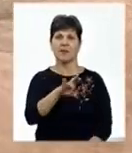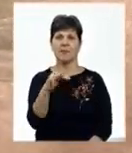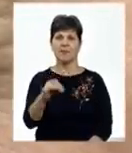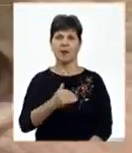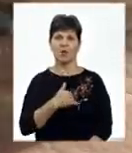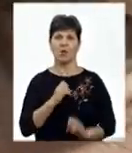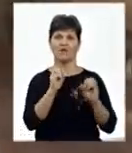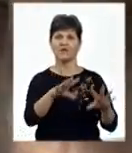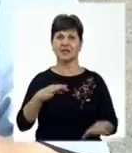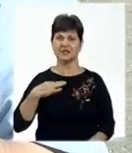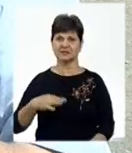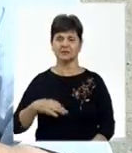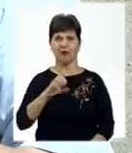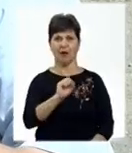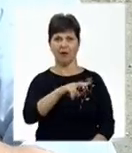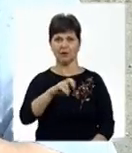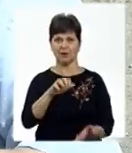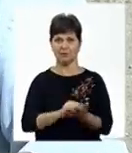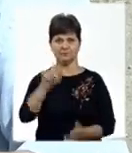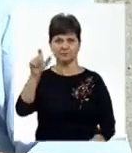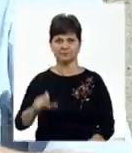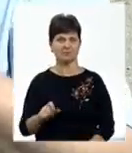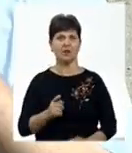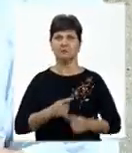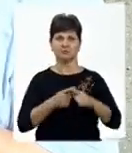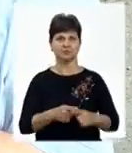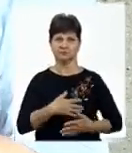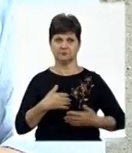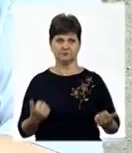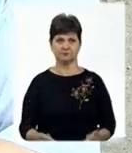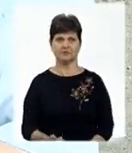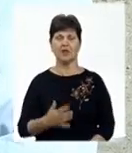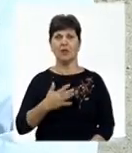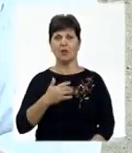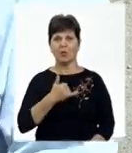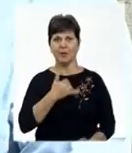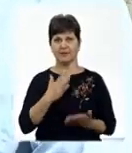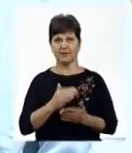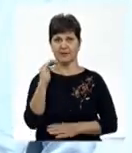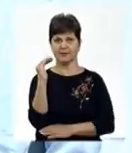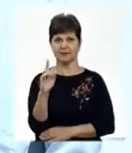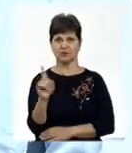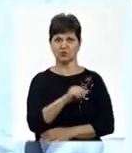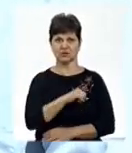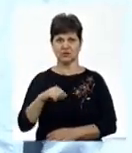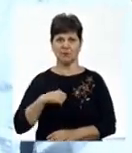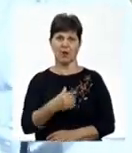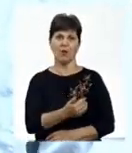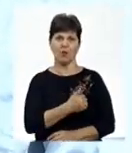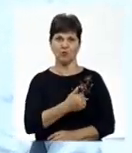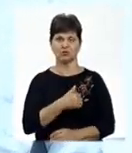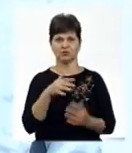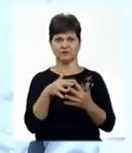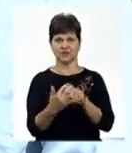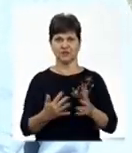землю синові. Але Рандар, за словами чоловіка, не йде на зустріч. Її забрати, в мене є дитина, щоб вона сама хоче